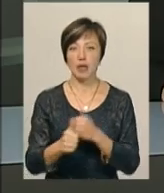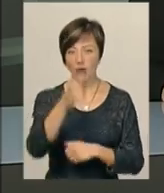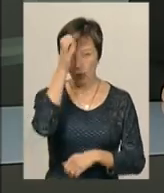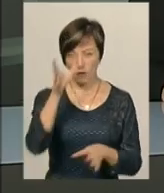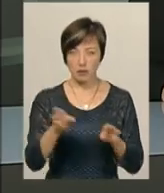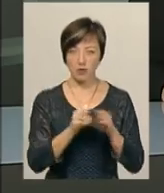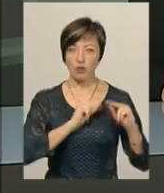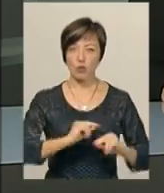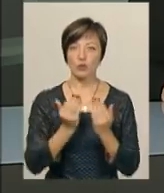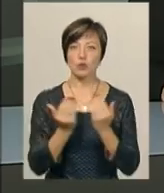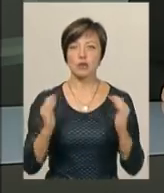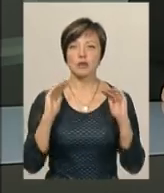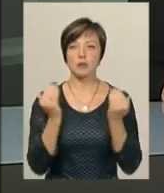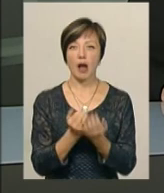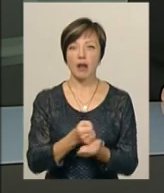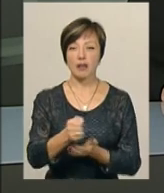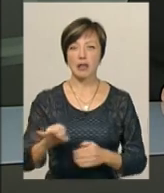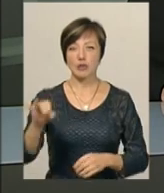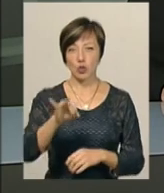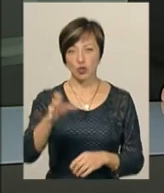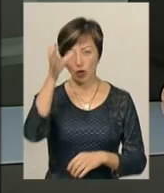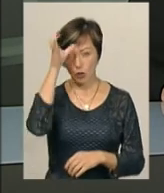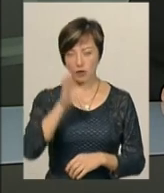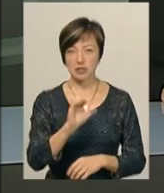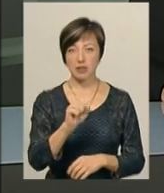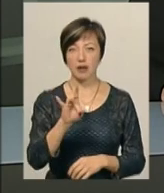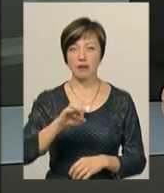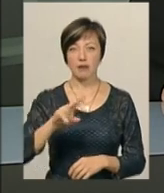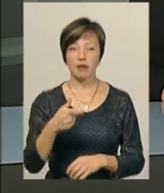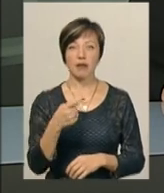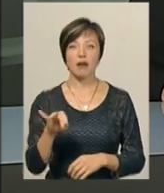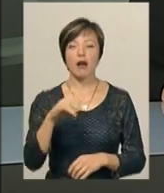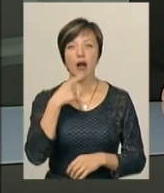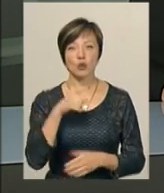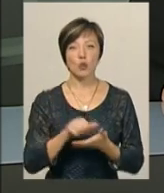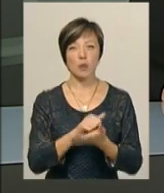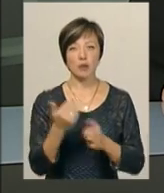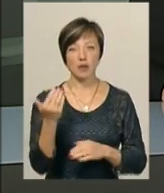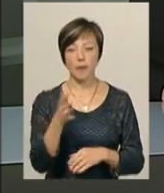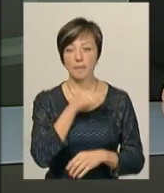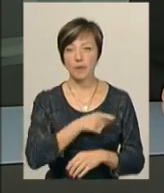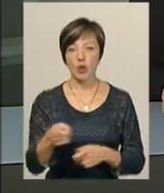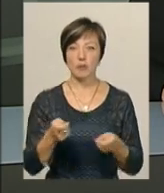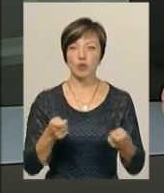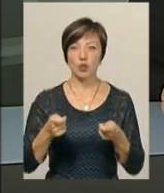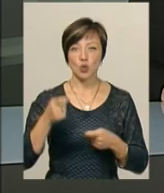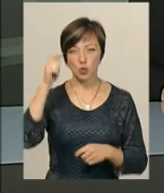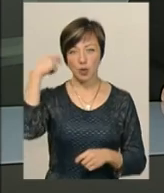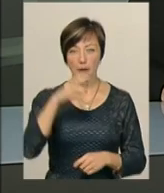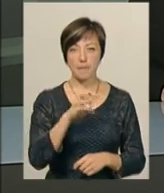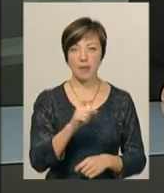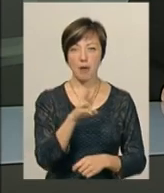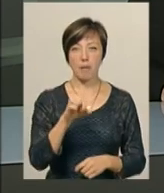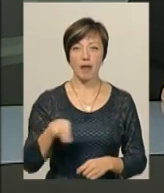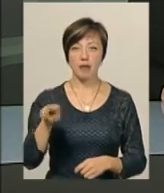співробітник музею-заповідника, кандидат історичних наук Ігор Старенький каже, документ належить порі правительства султана Махмета